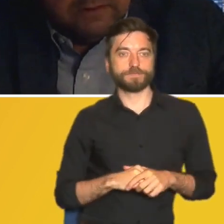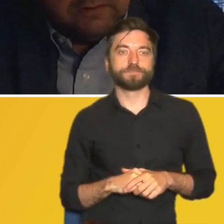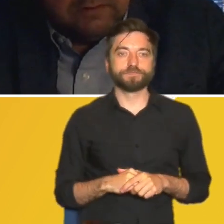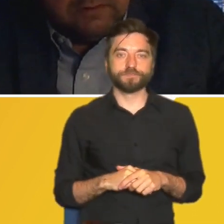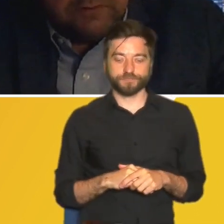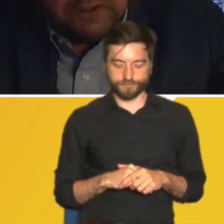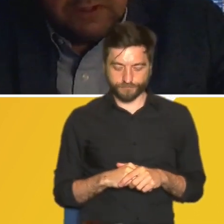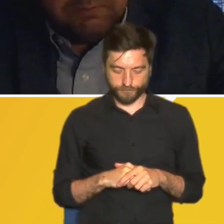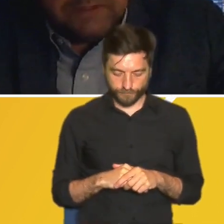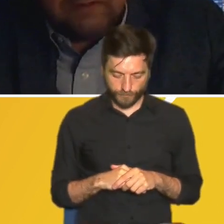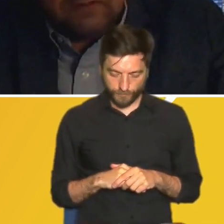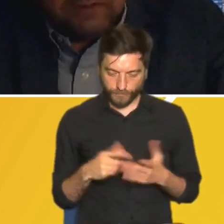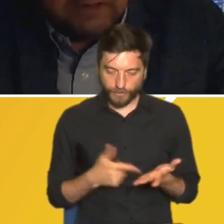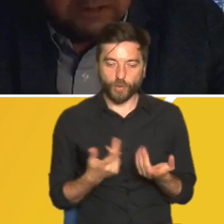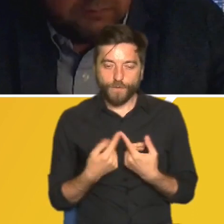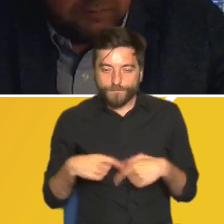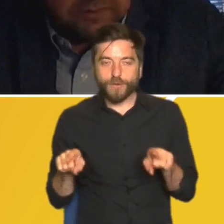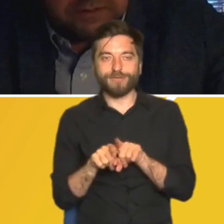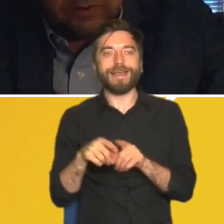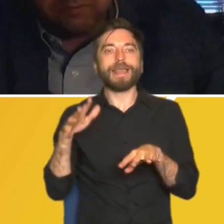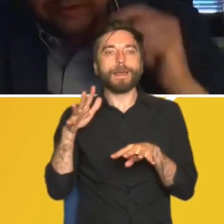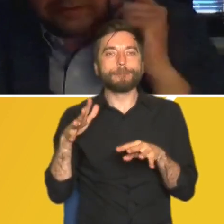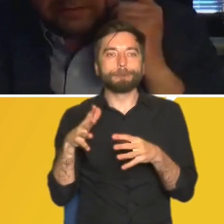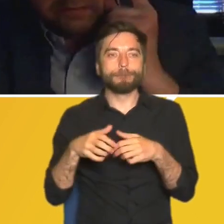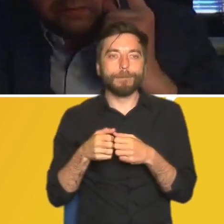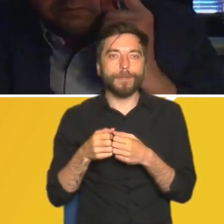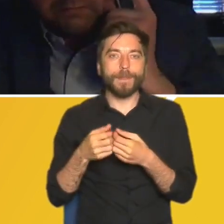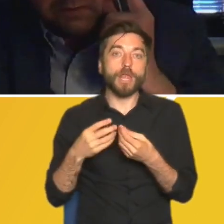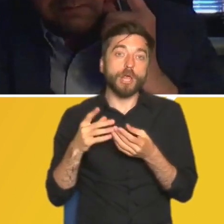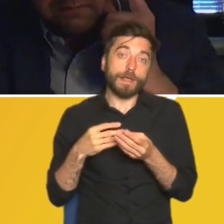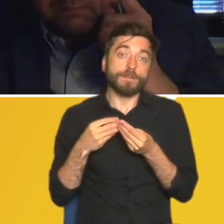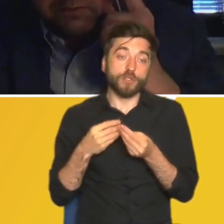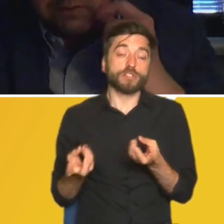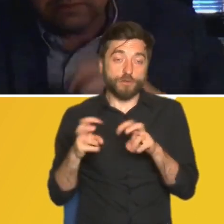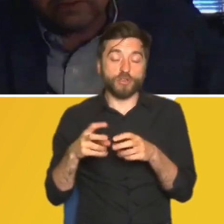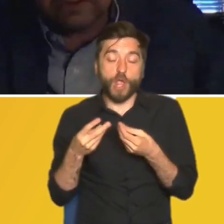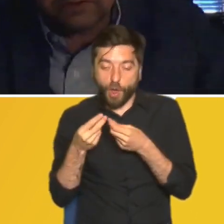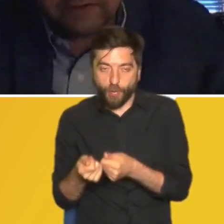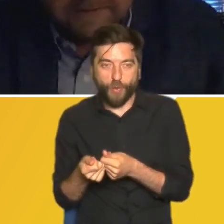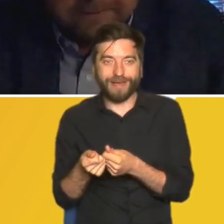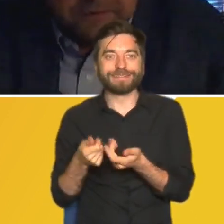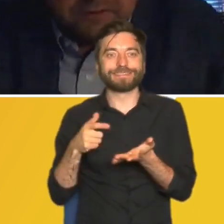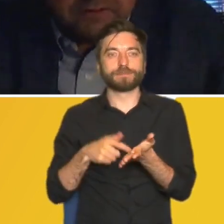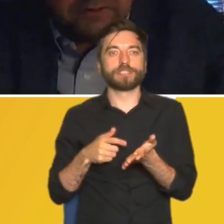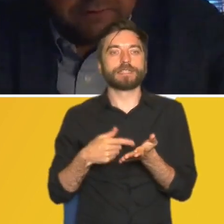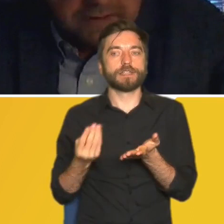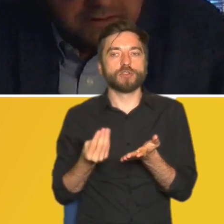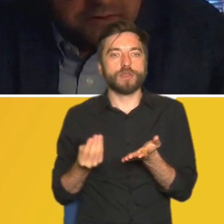stworzenie takiego mechanizmu w postaci opłaty która by dawała możliwość jeszcze